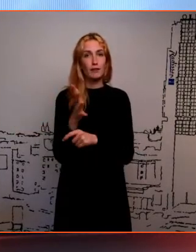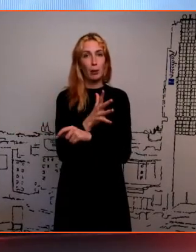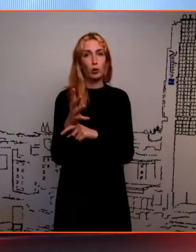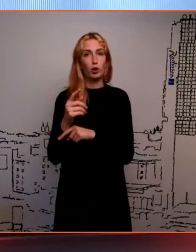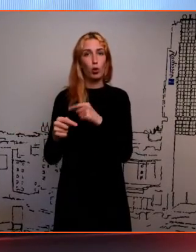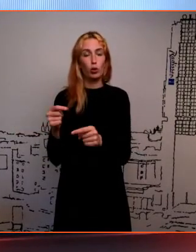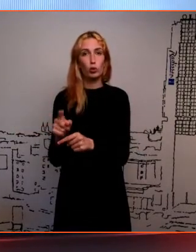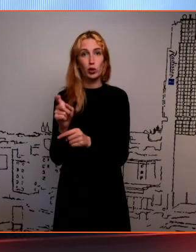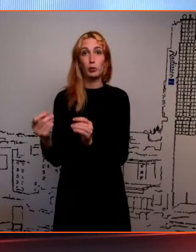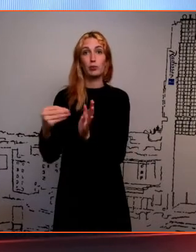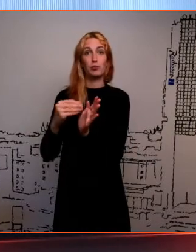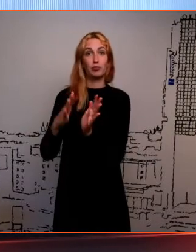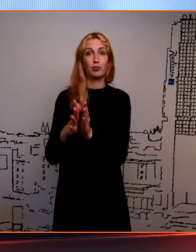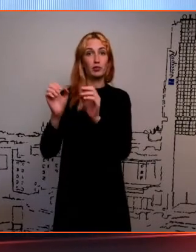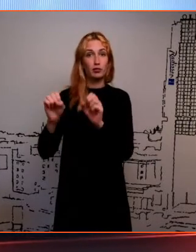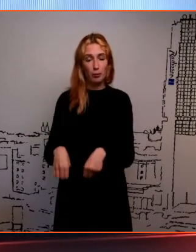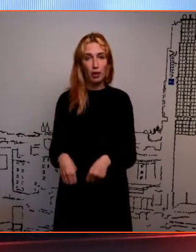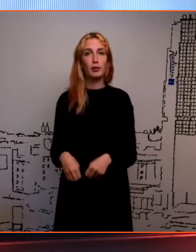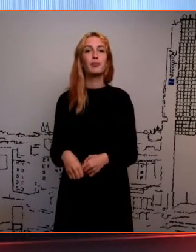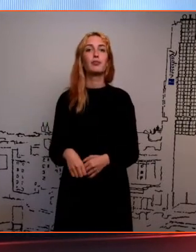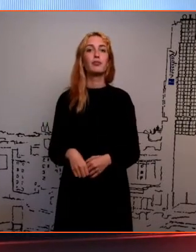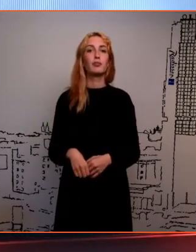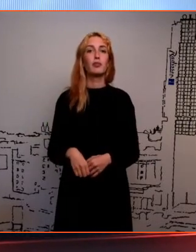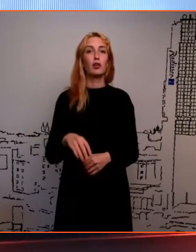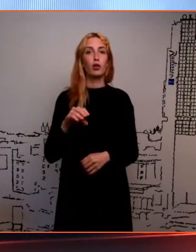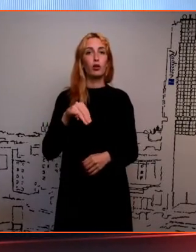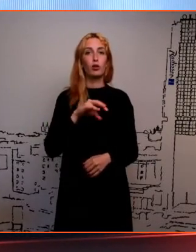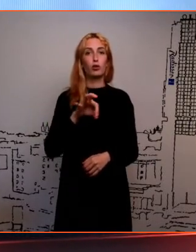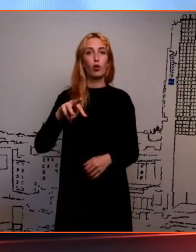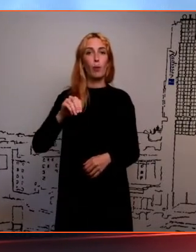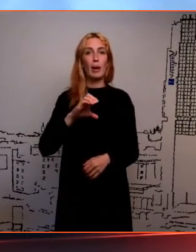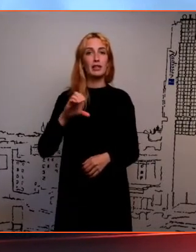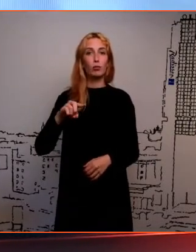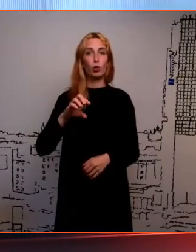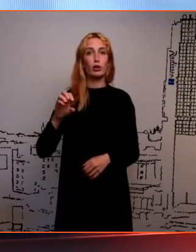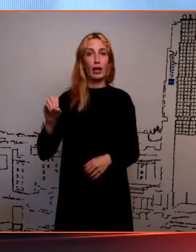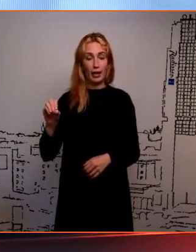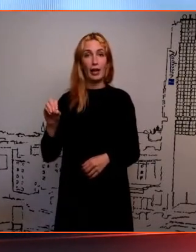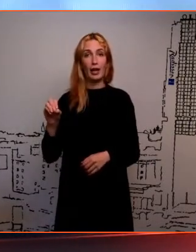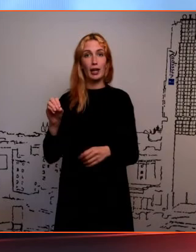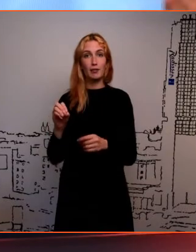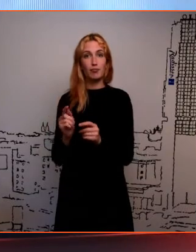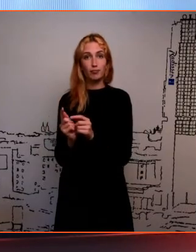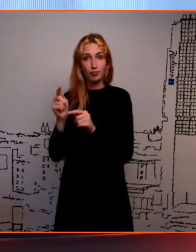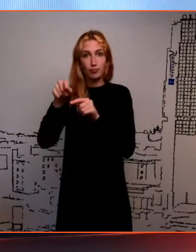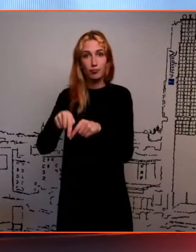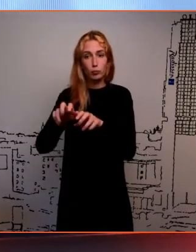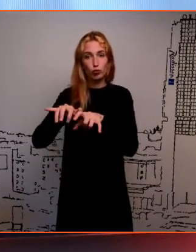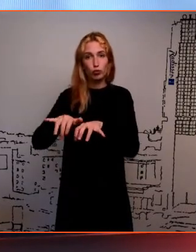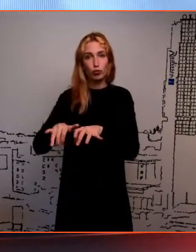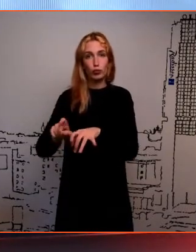oma küsimus kirja panna. minge too mess.ee lehele, siis saate Ketterile veel oma küsimuse